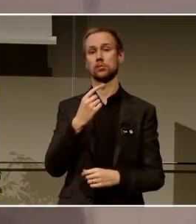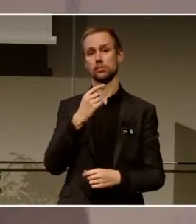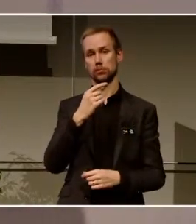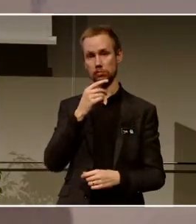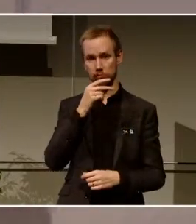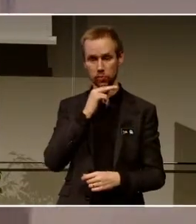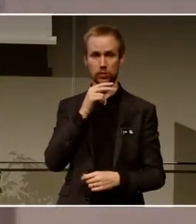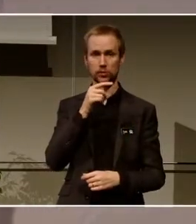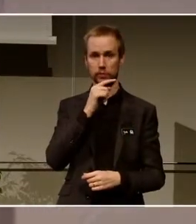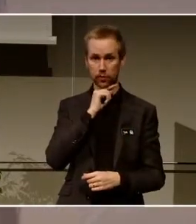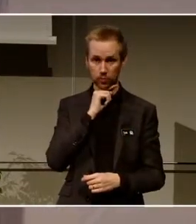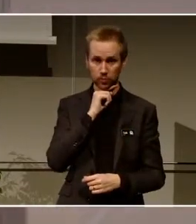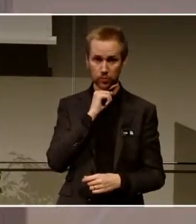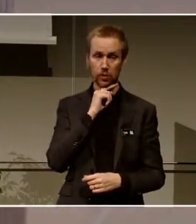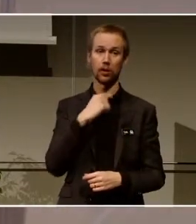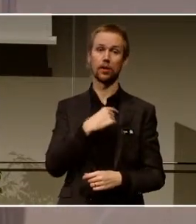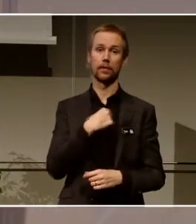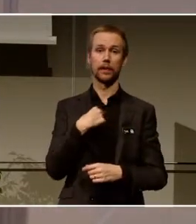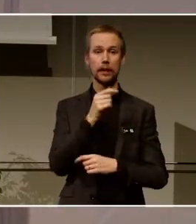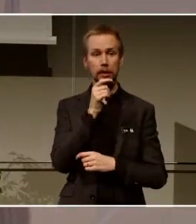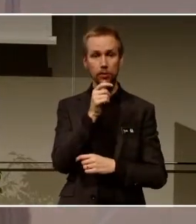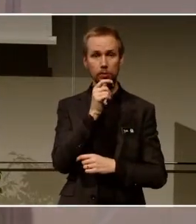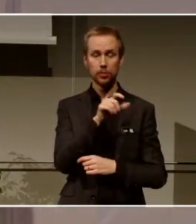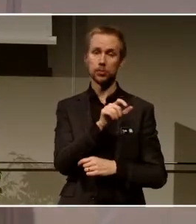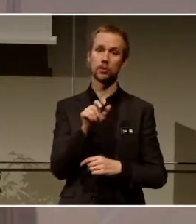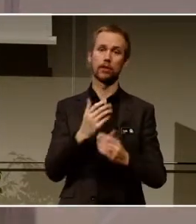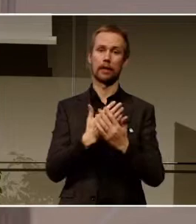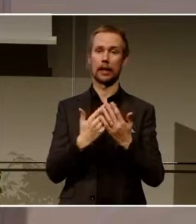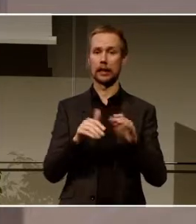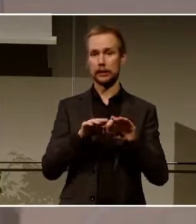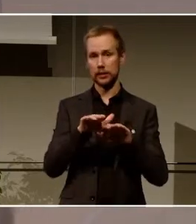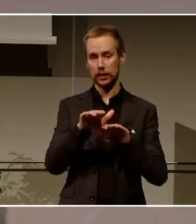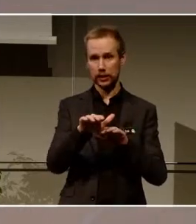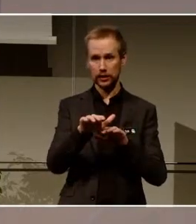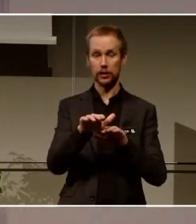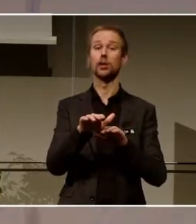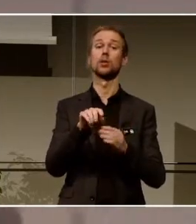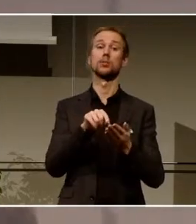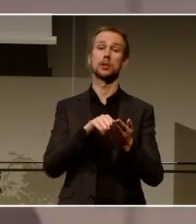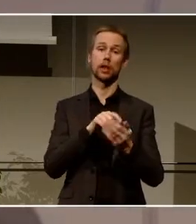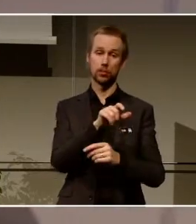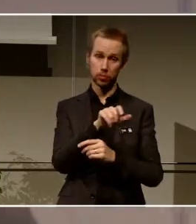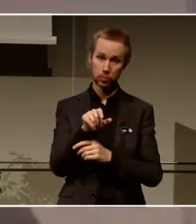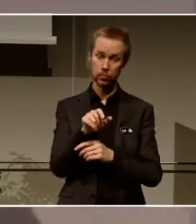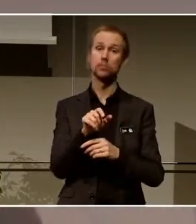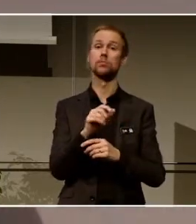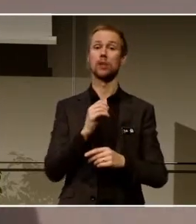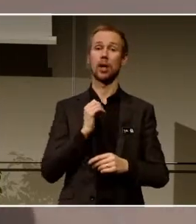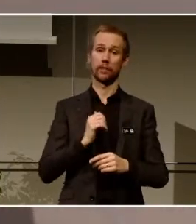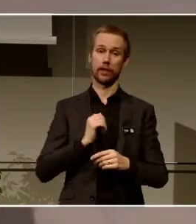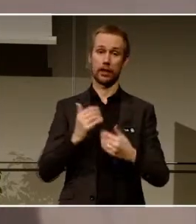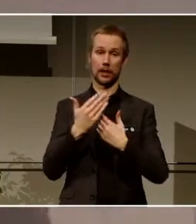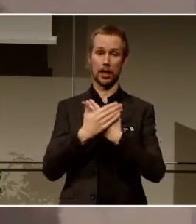Och där intervjuade vi dem i flera steg. Och framförallt var det då de som använde datorerna på